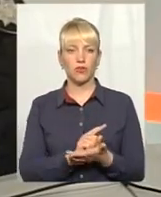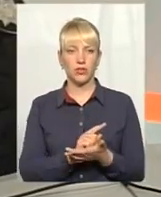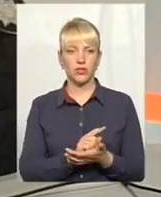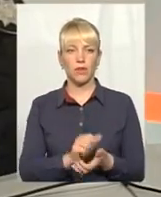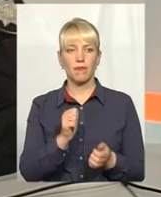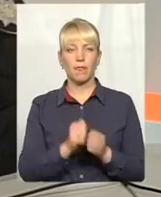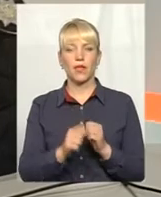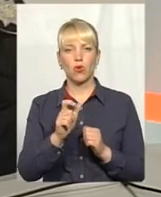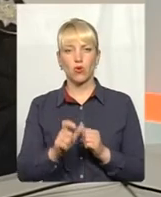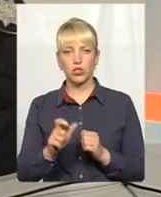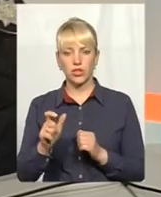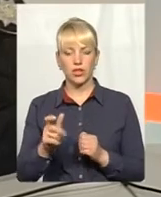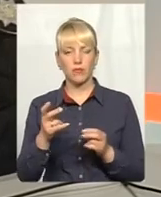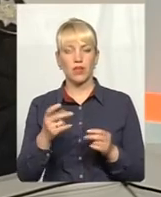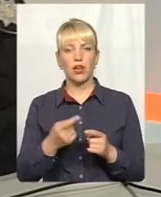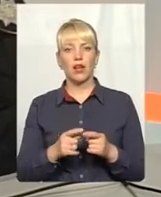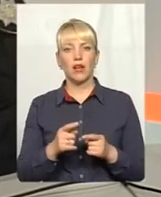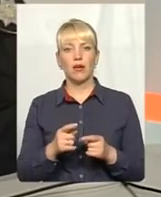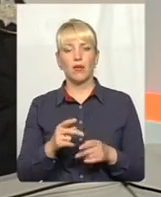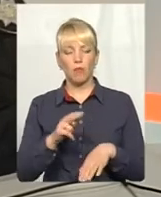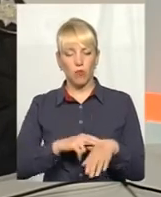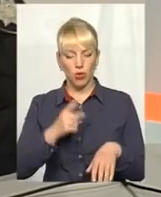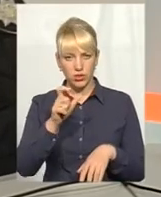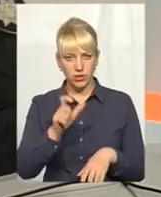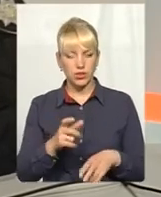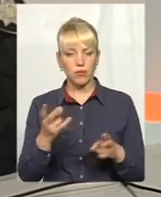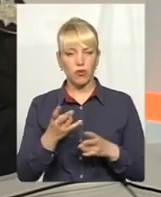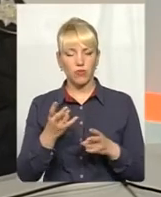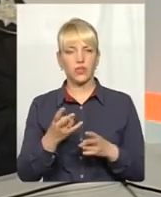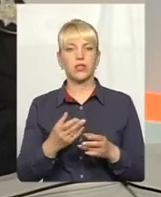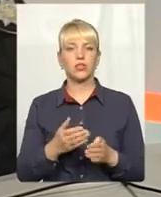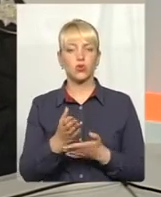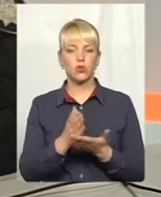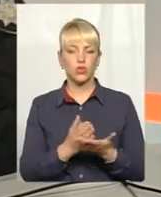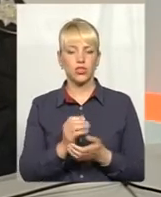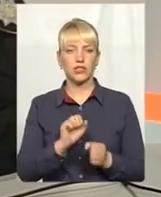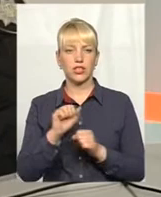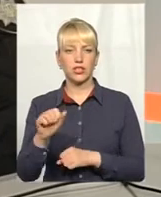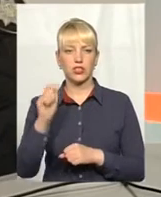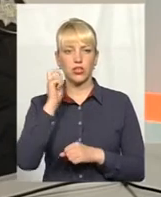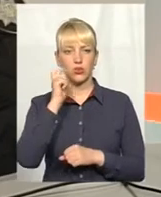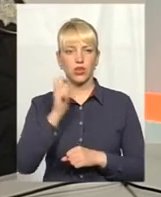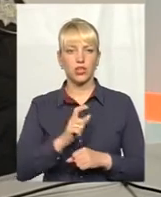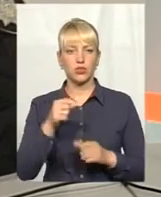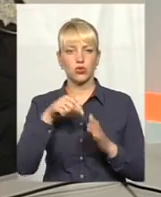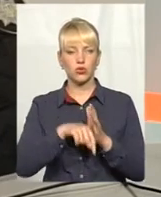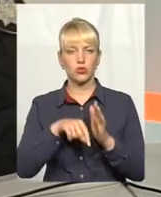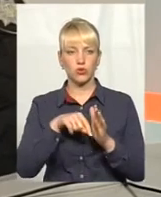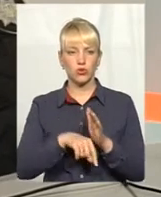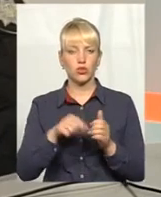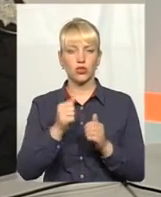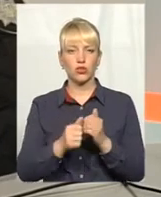Кожен поліцейський, в першу чергу, він покликаний служити та захищати нашу країну, але що стосується